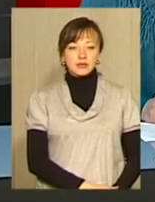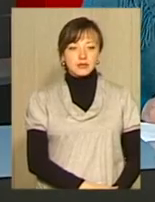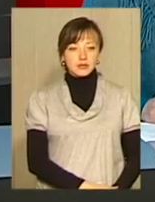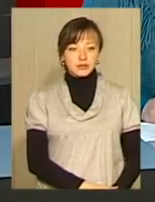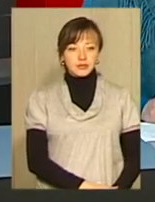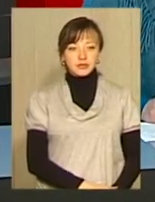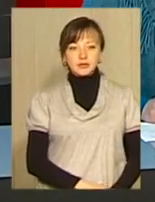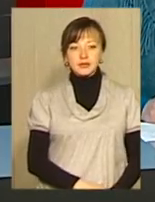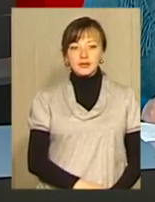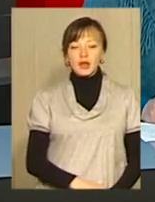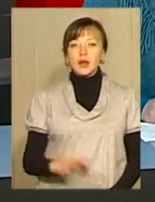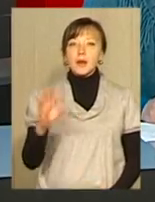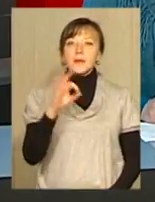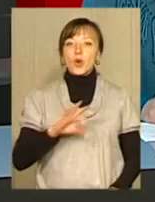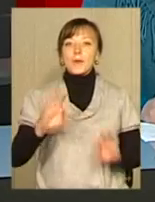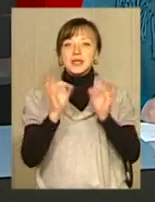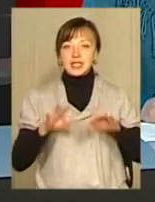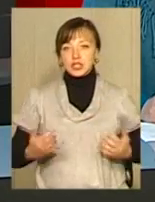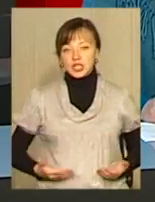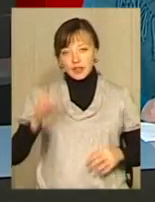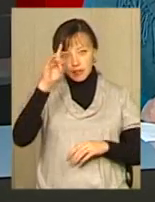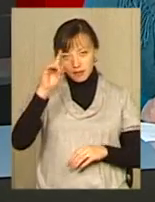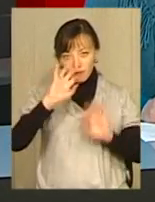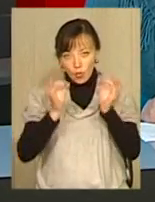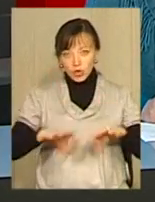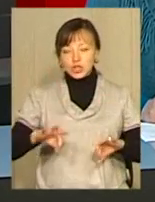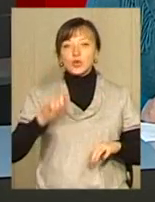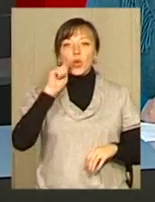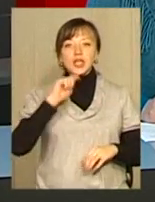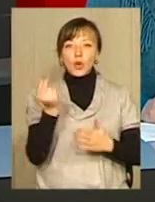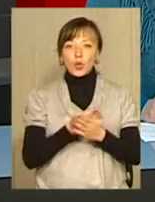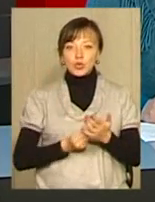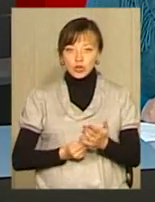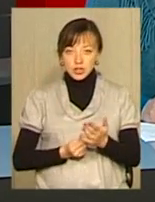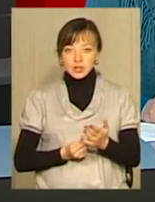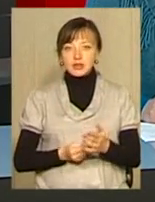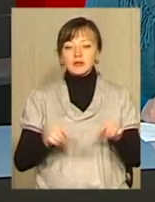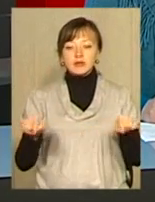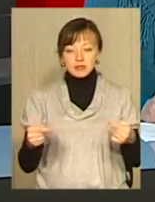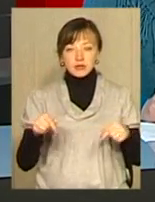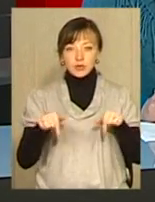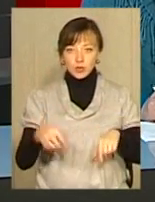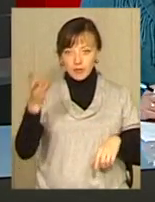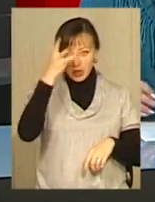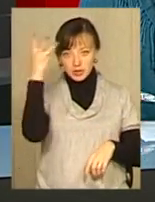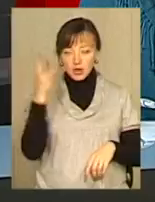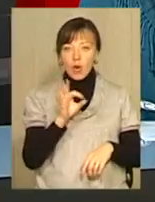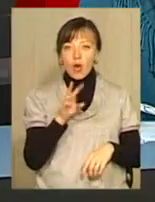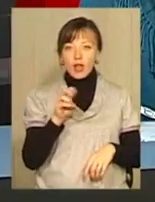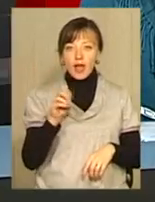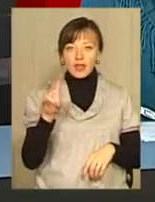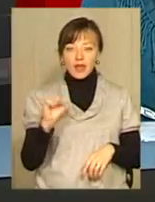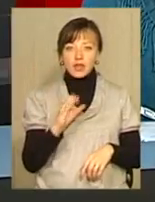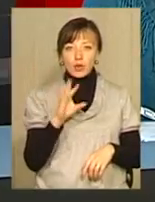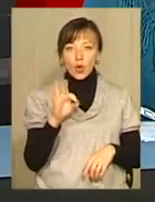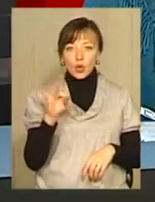І про мистецьке життя краю. Творчість знаних українських художників родини Скорубських народилася саме на Поділі. Хоча Олена Скорубська